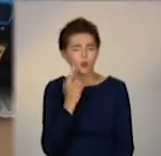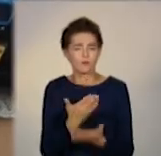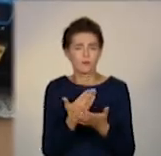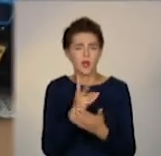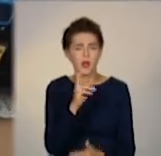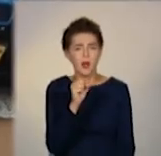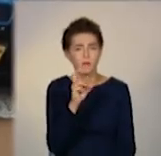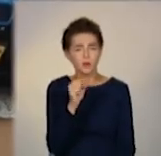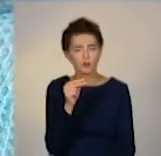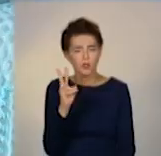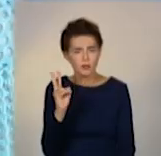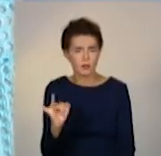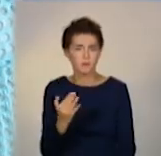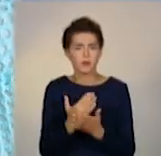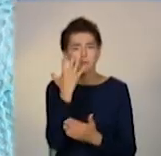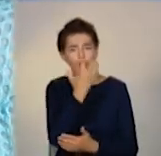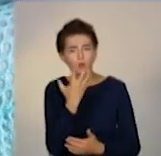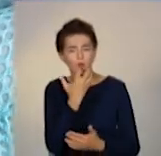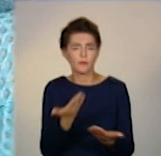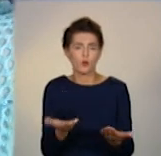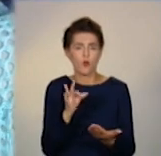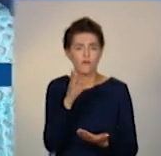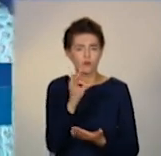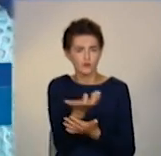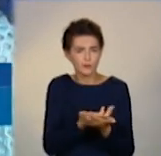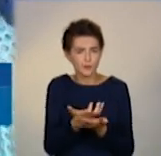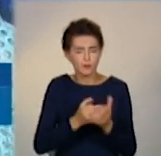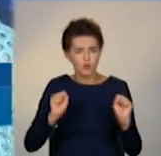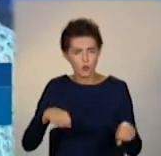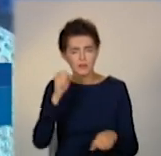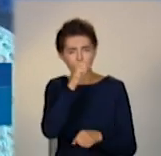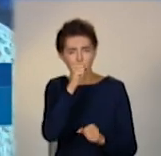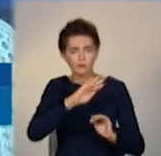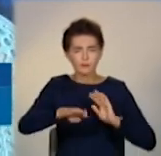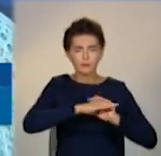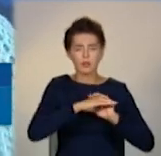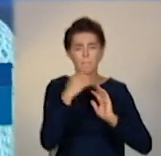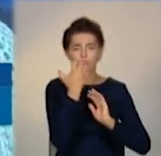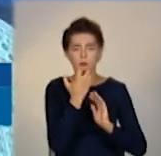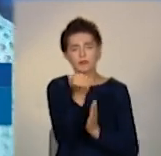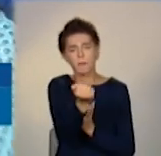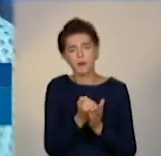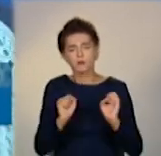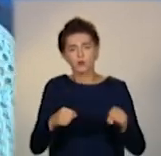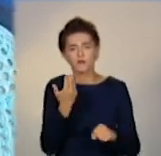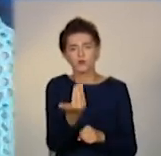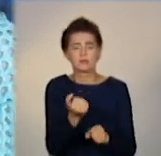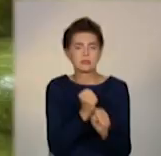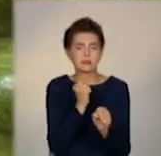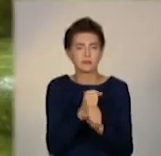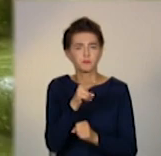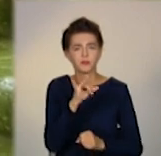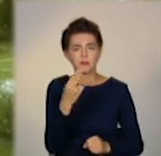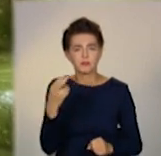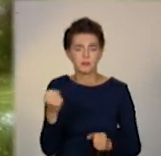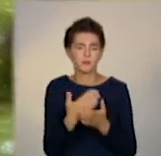помідори навіть іноді. Тушені овощи дуже добре. Томати, якщо заморожую, на пиццу дуже добре. Достав точно